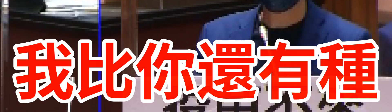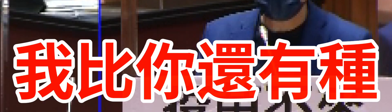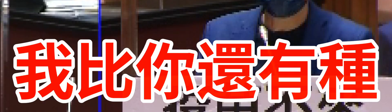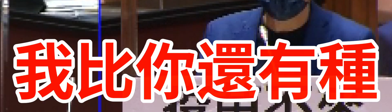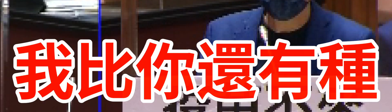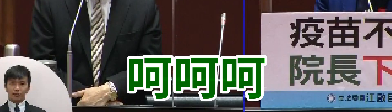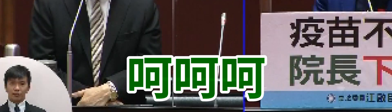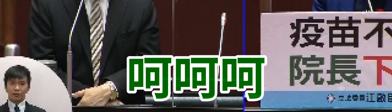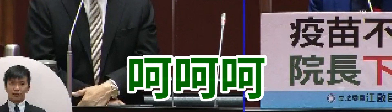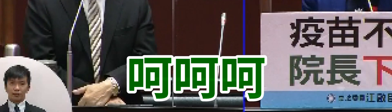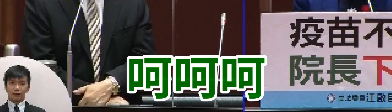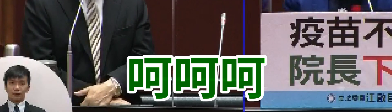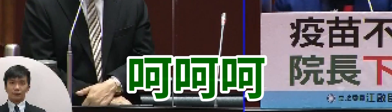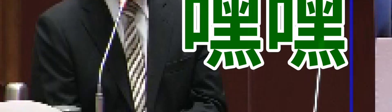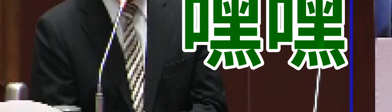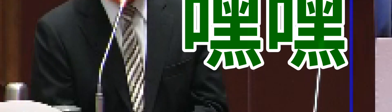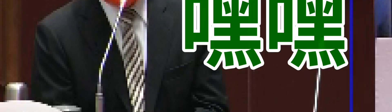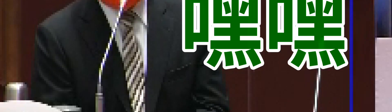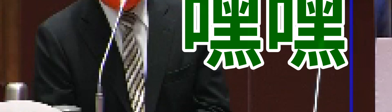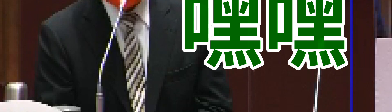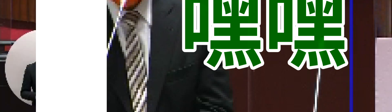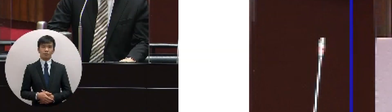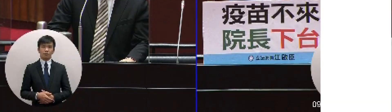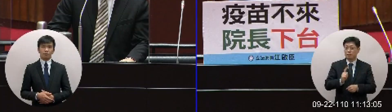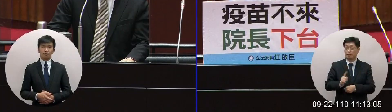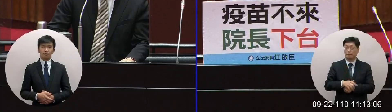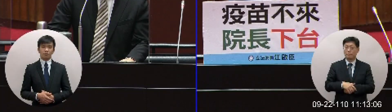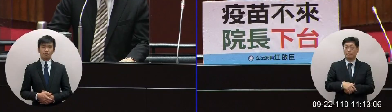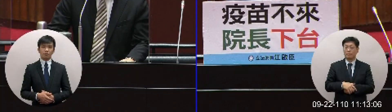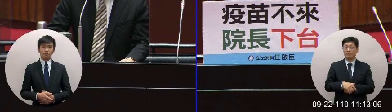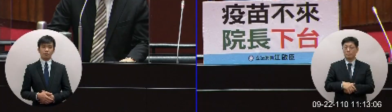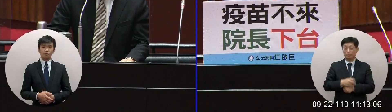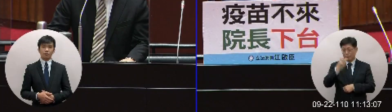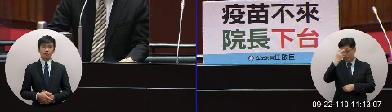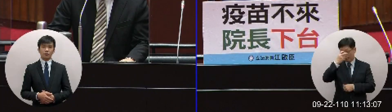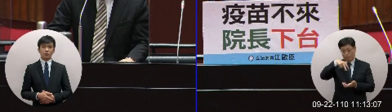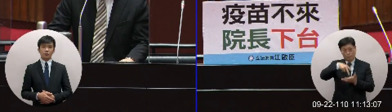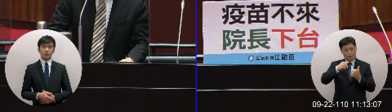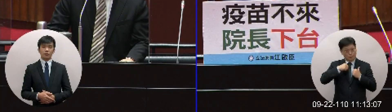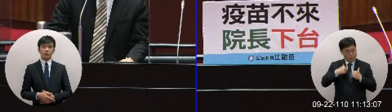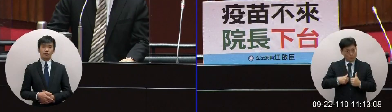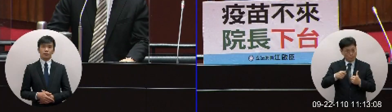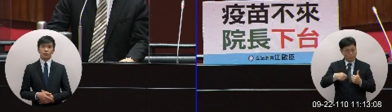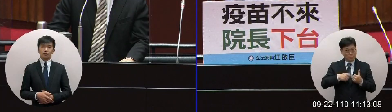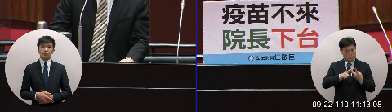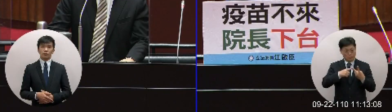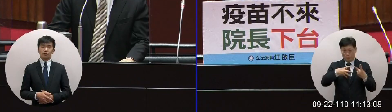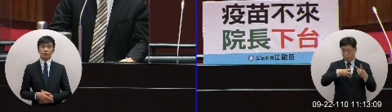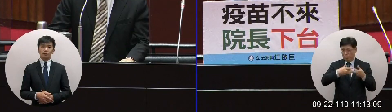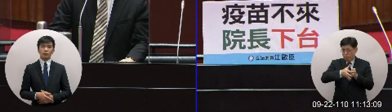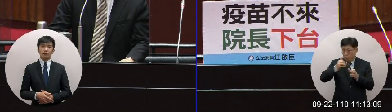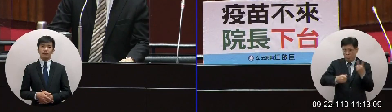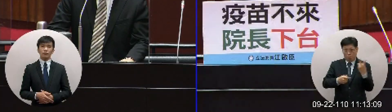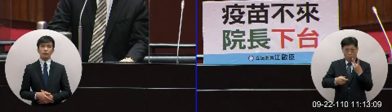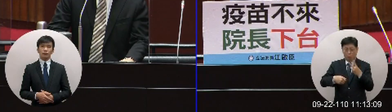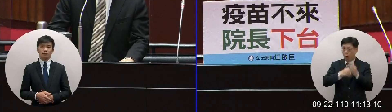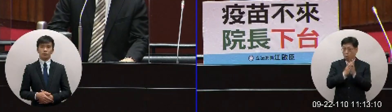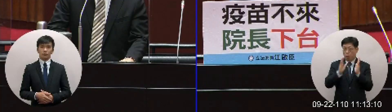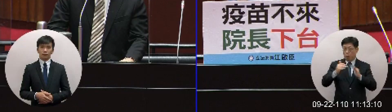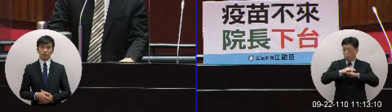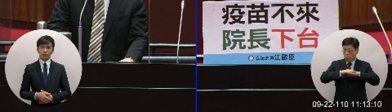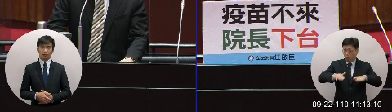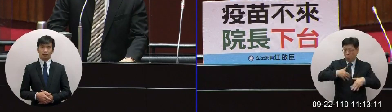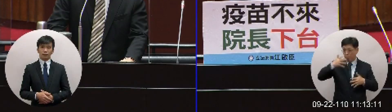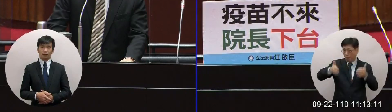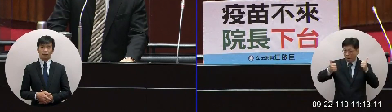比你比較有政啦我來講啦富麗雄跟吳釗燮這是高官耶我們最高層的國安官員